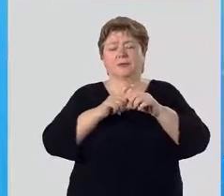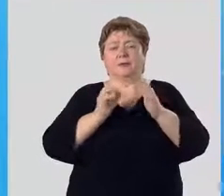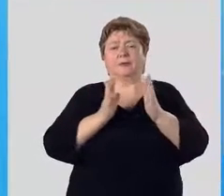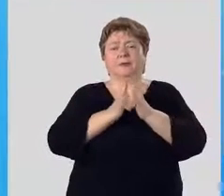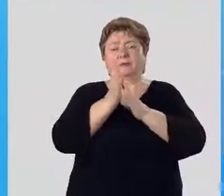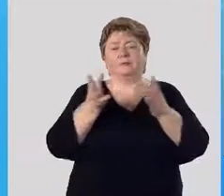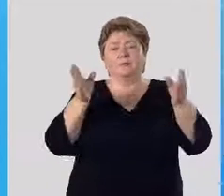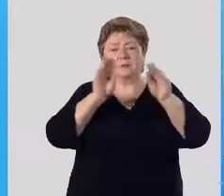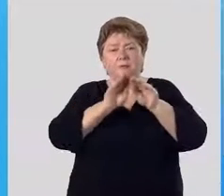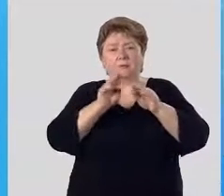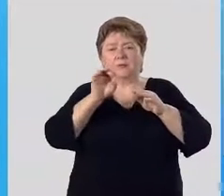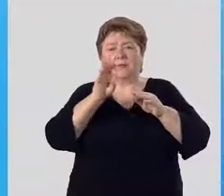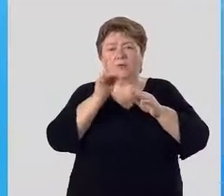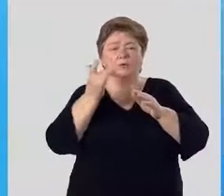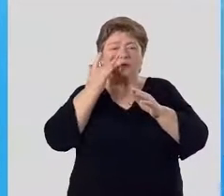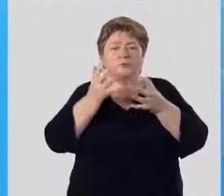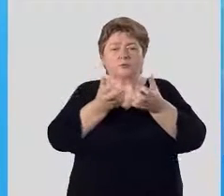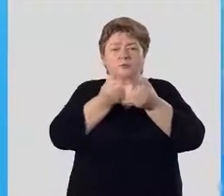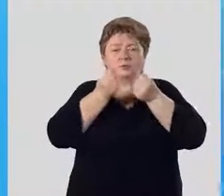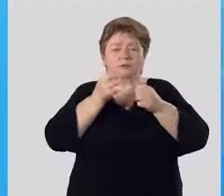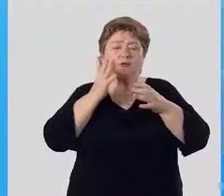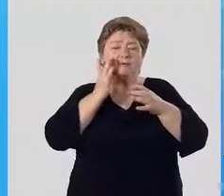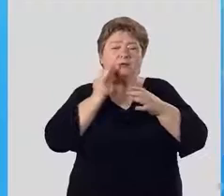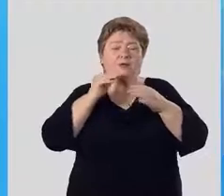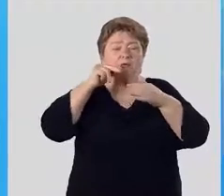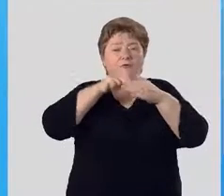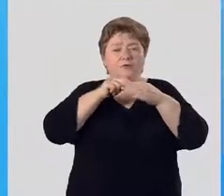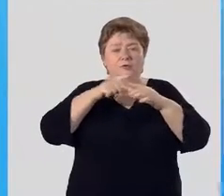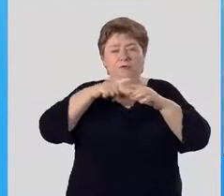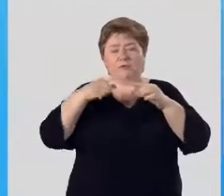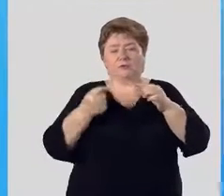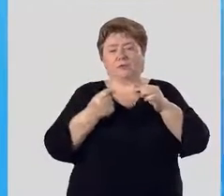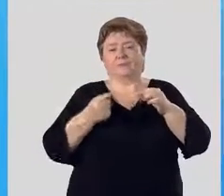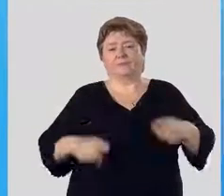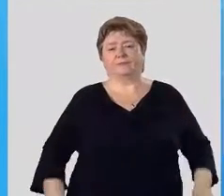закрывает поры, удерживая влагу внутри листа.